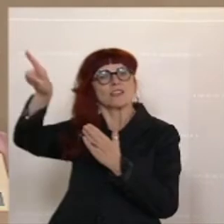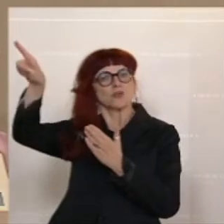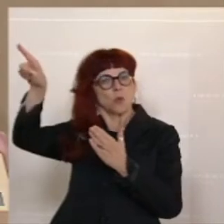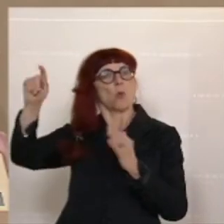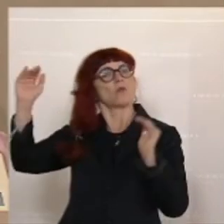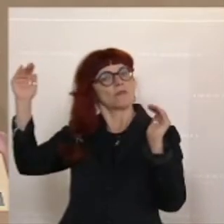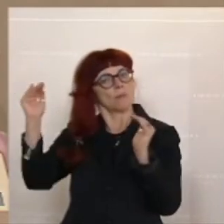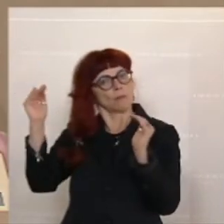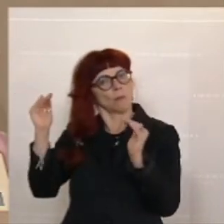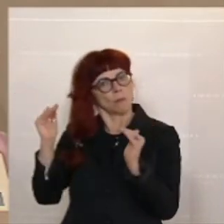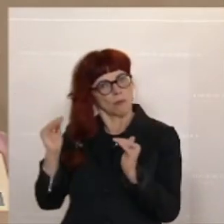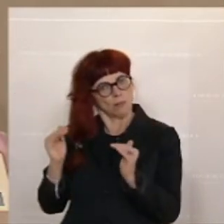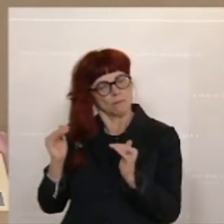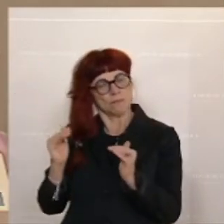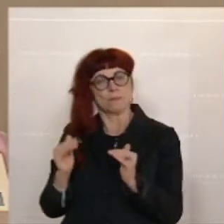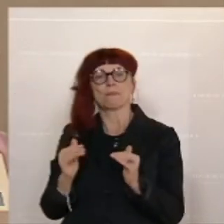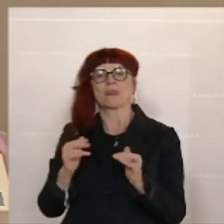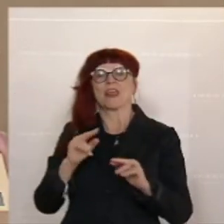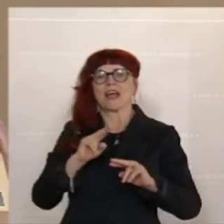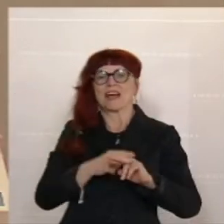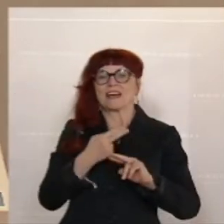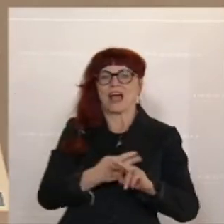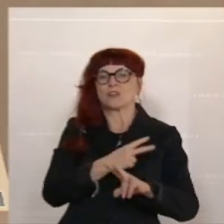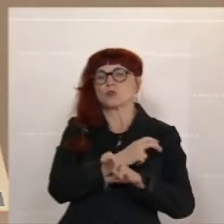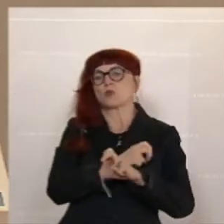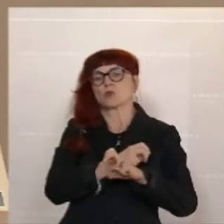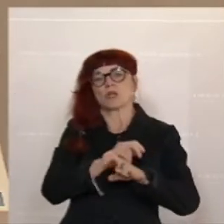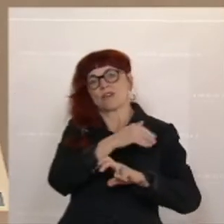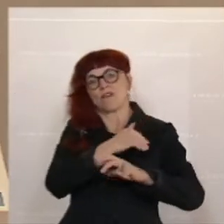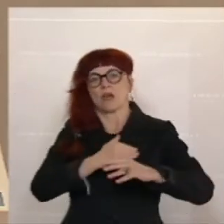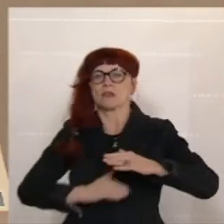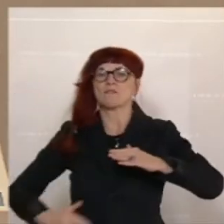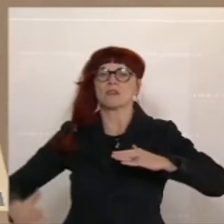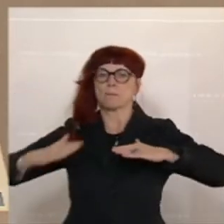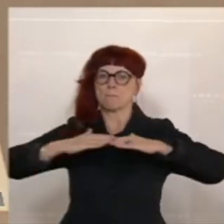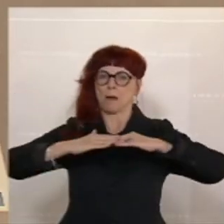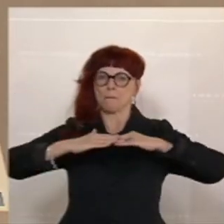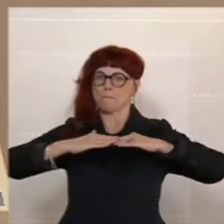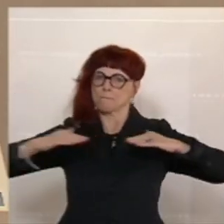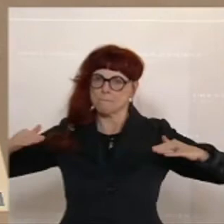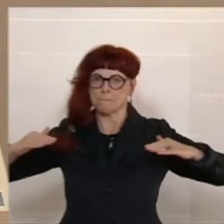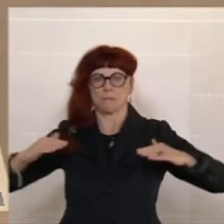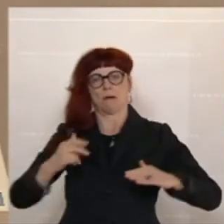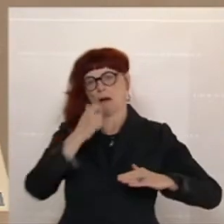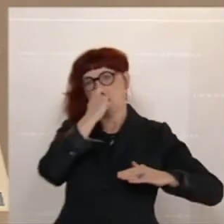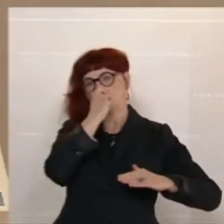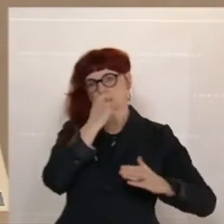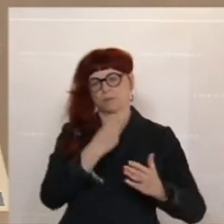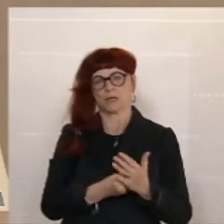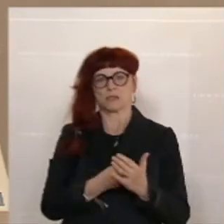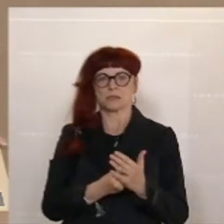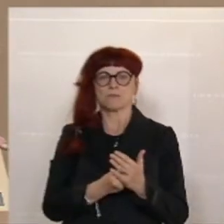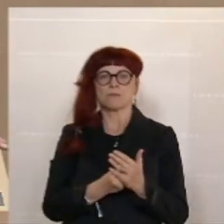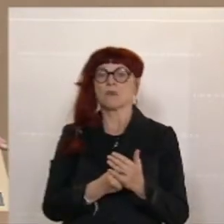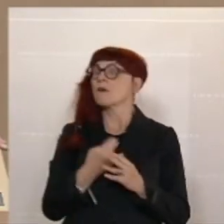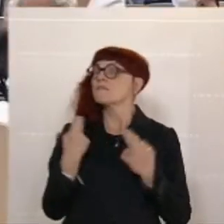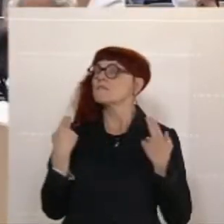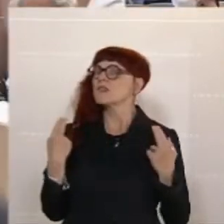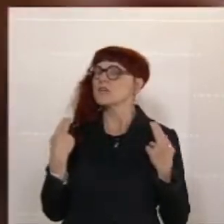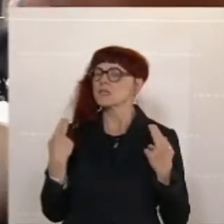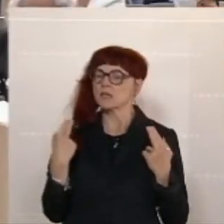dahinter. Ein österreichweiter Preisdeckel für Gas wäre daher dringend notwendig, um die dramatische